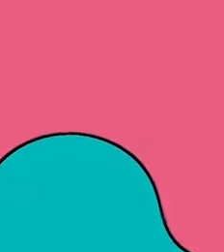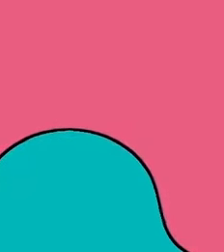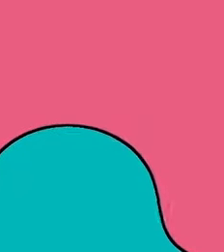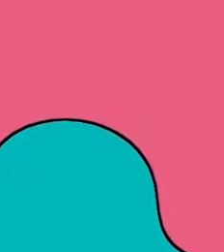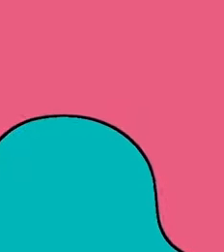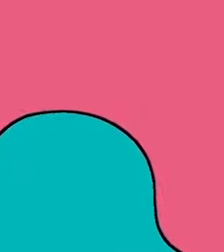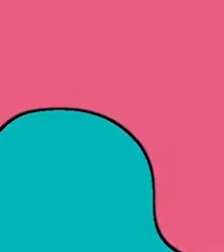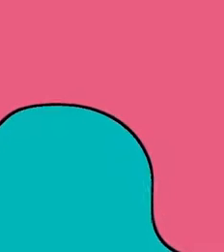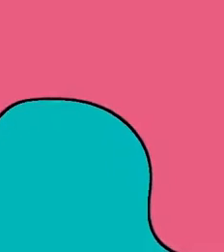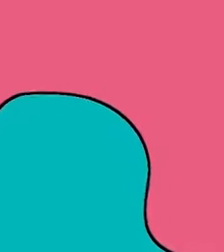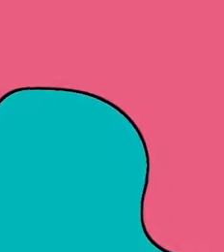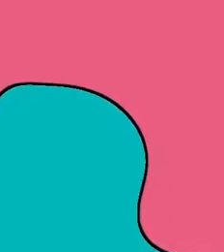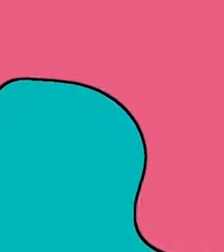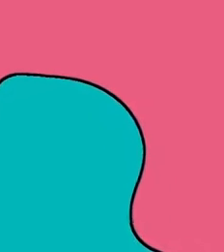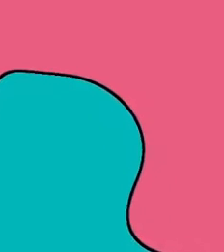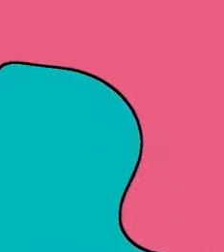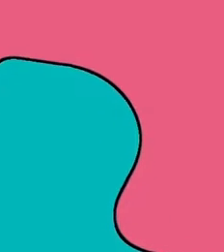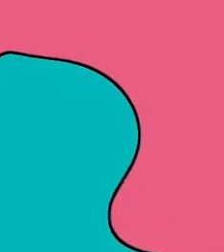www.hradeckralove.org